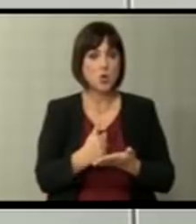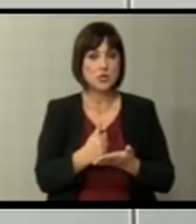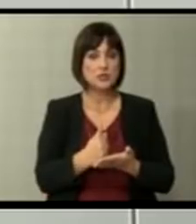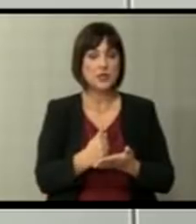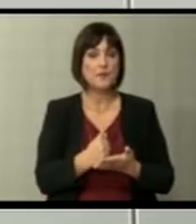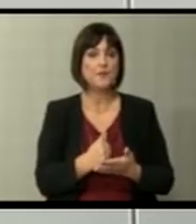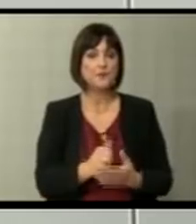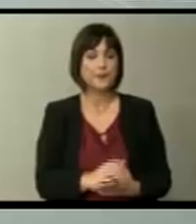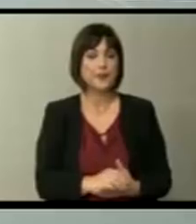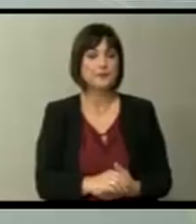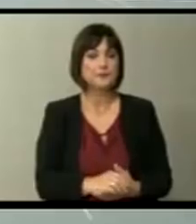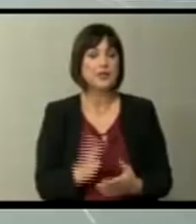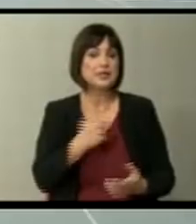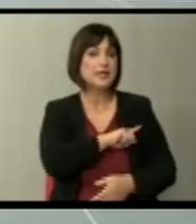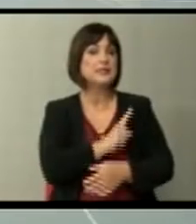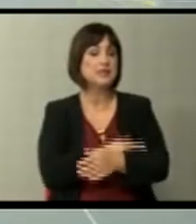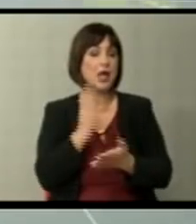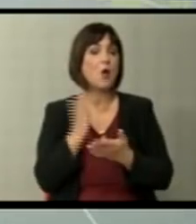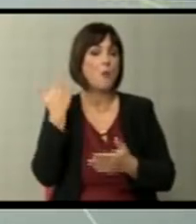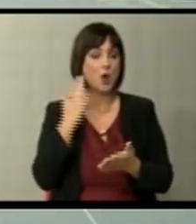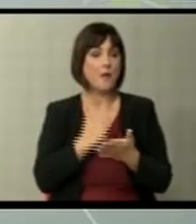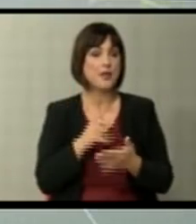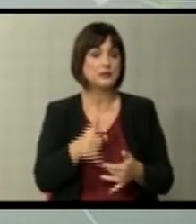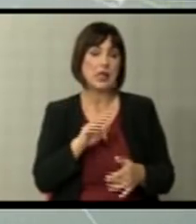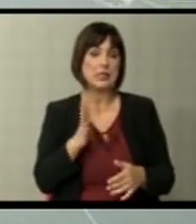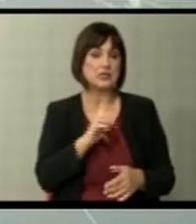И дали сега толку силни како што биле во тој период?